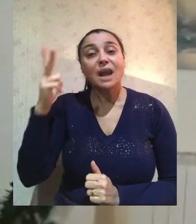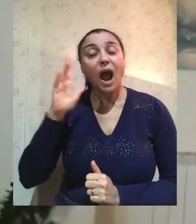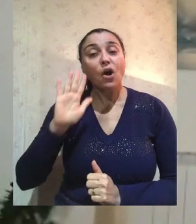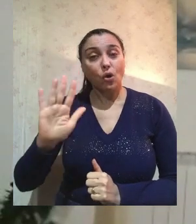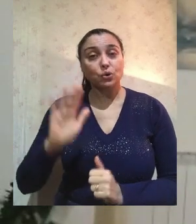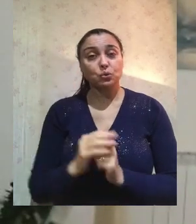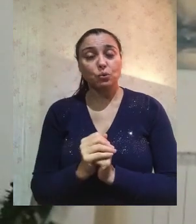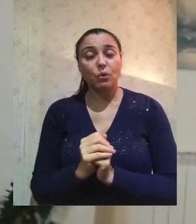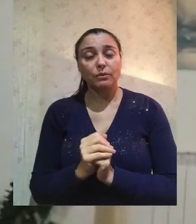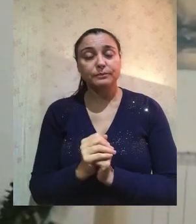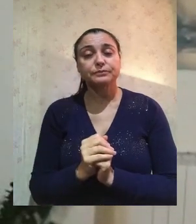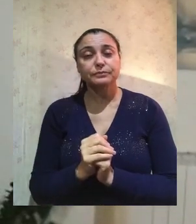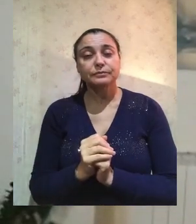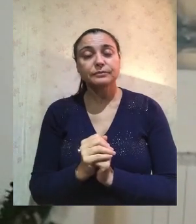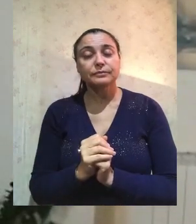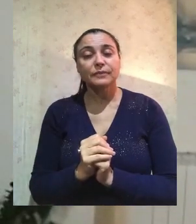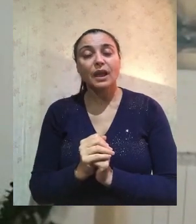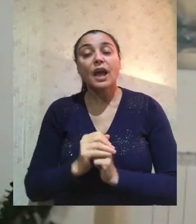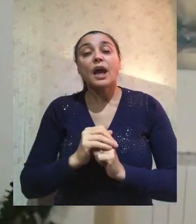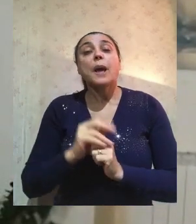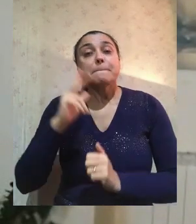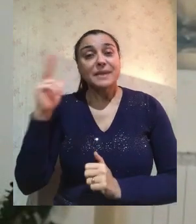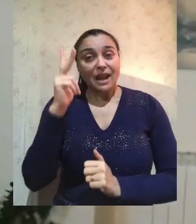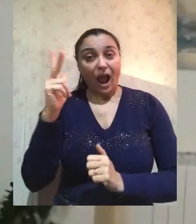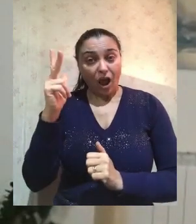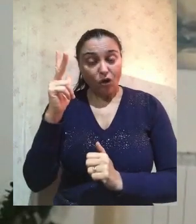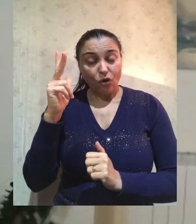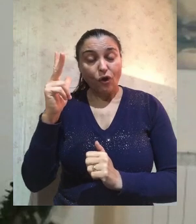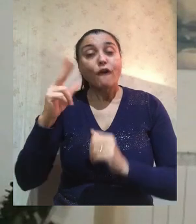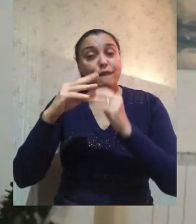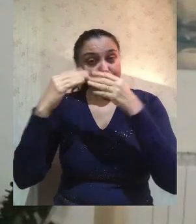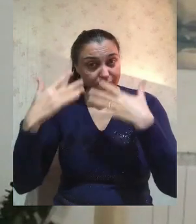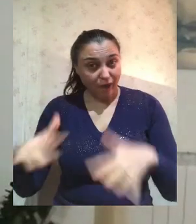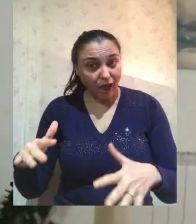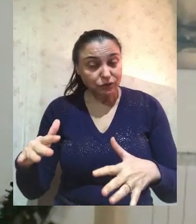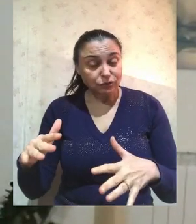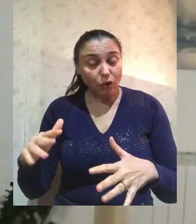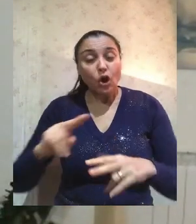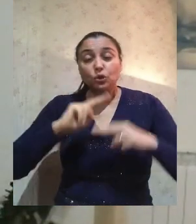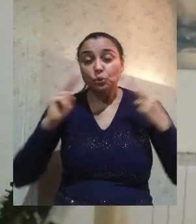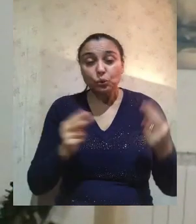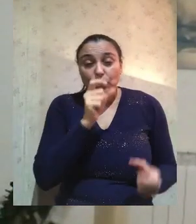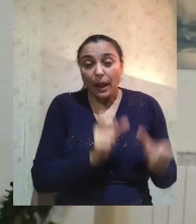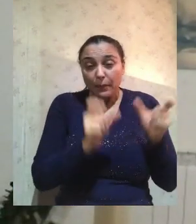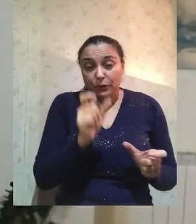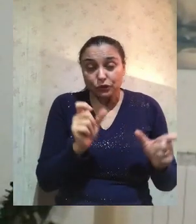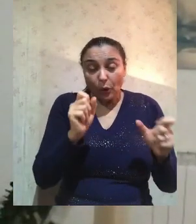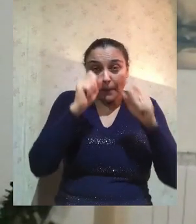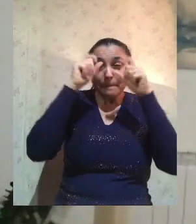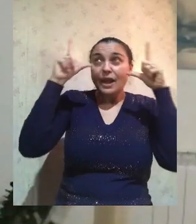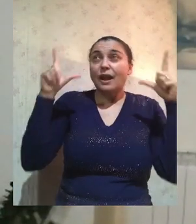nel suo ministerio terreno, alla fine di questo incontro, di questi uomini con